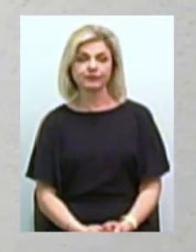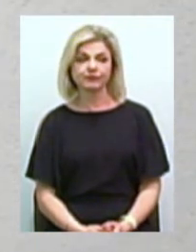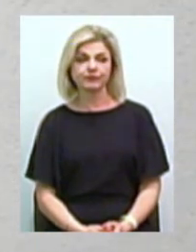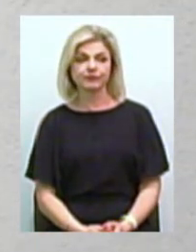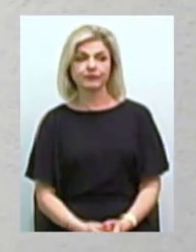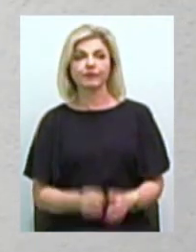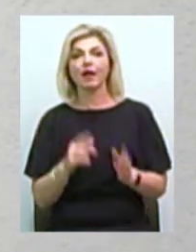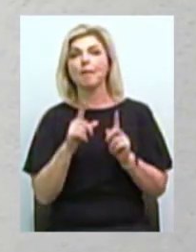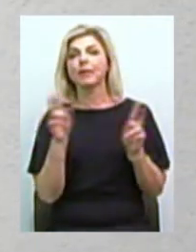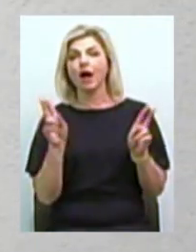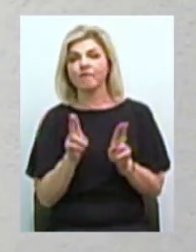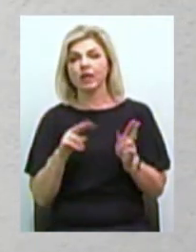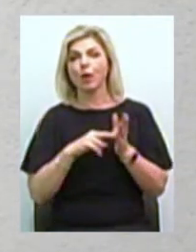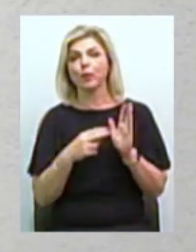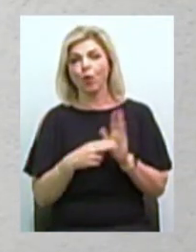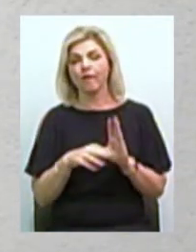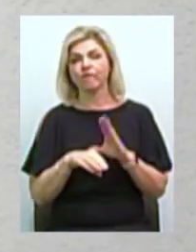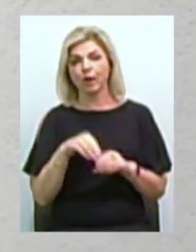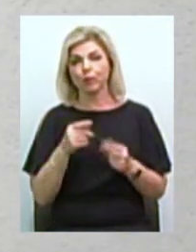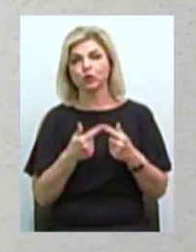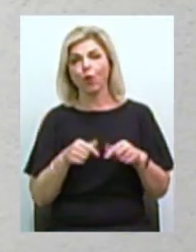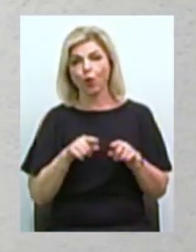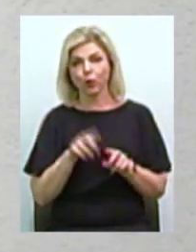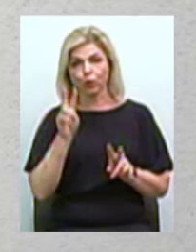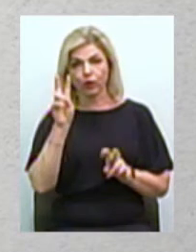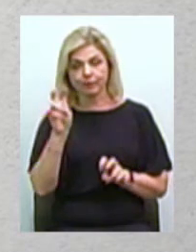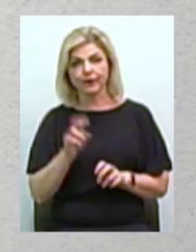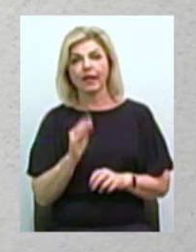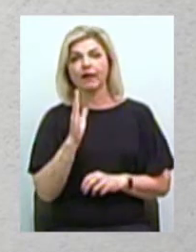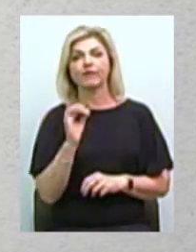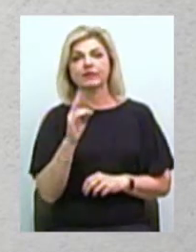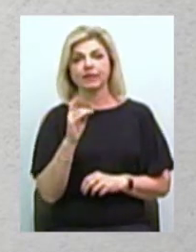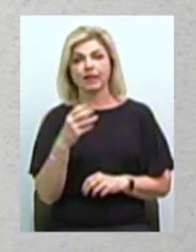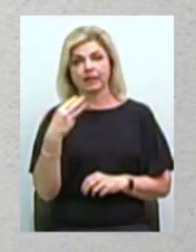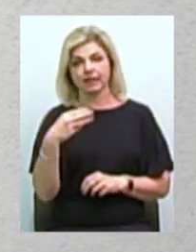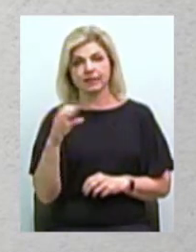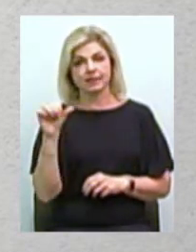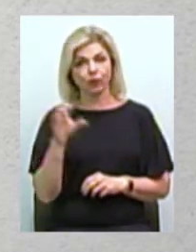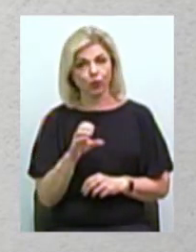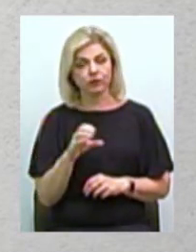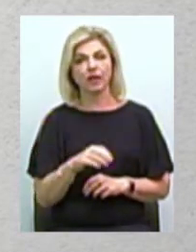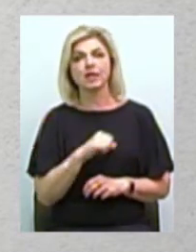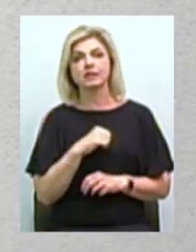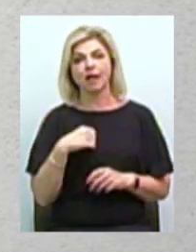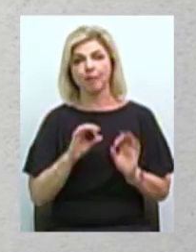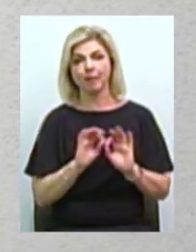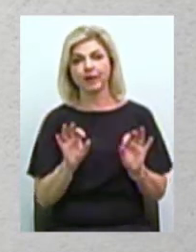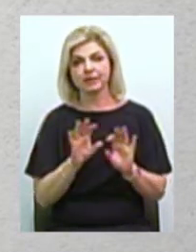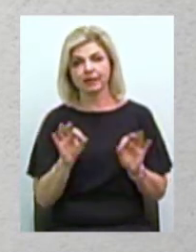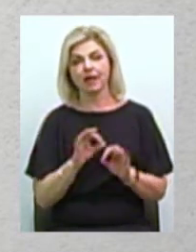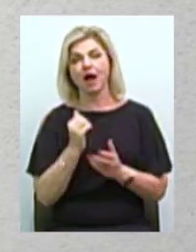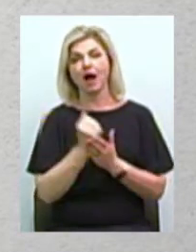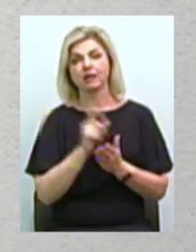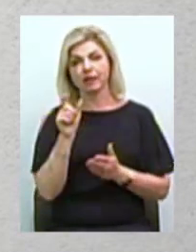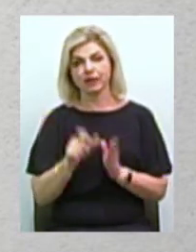Правила проєкту «Виборчий округ співбесіда» Візитка – 30 секунд Самопрезентація кандидата –